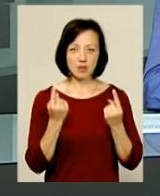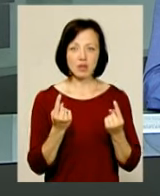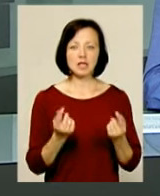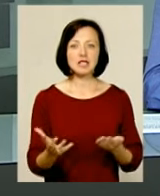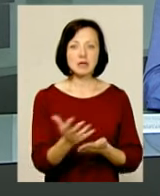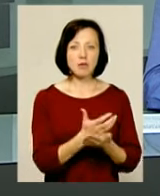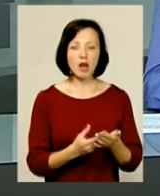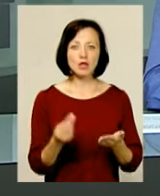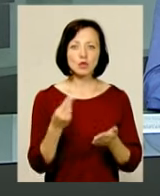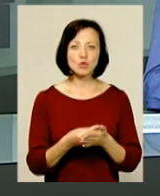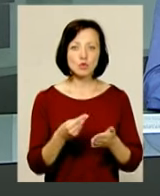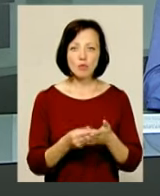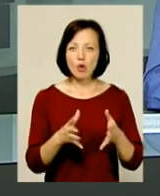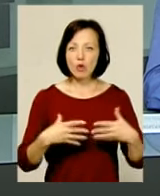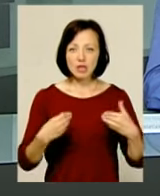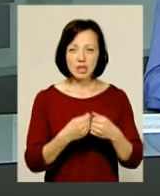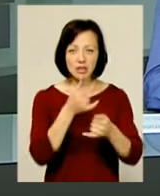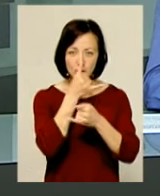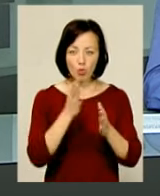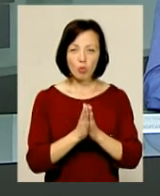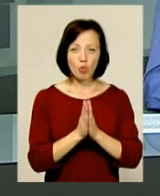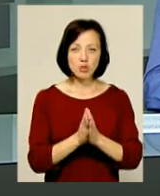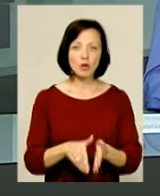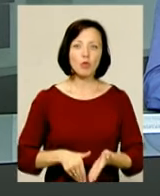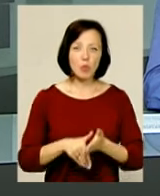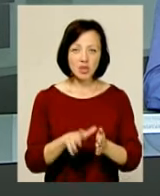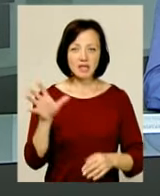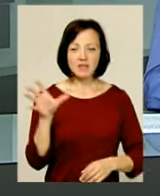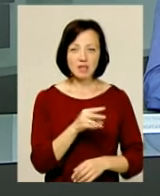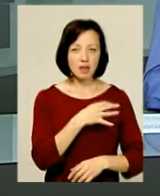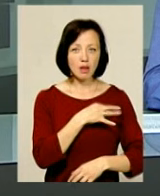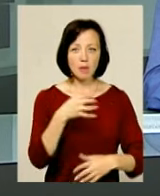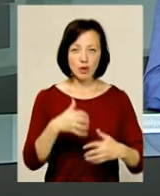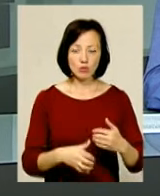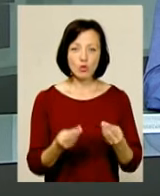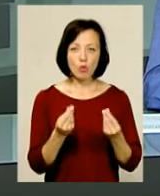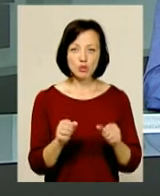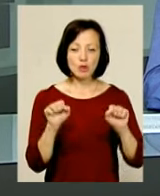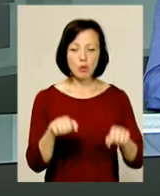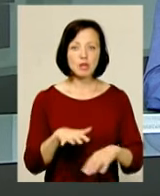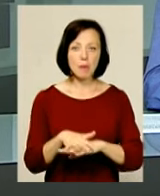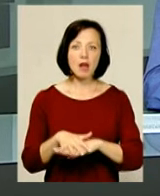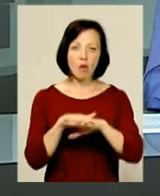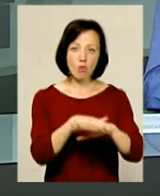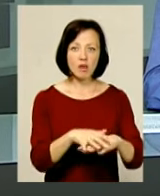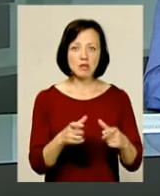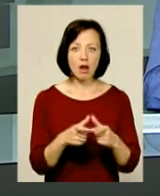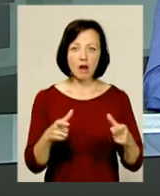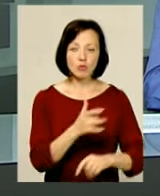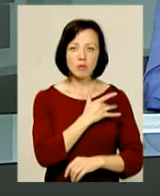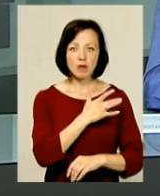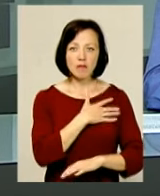Зібрати усю суму родина не в змозі, тож просить допомогти усіх небайдужих. Кошти можна перерахувати на картку